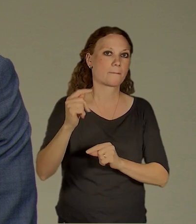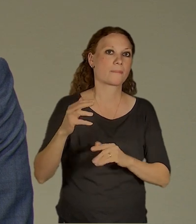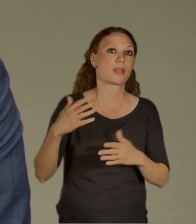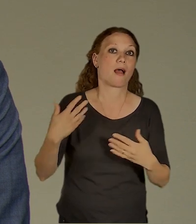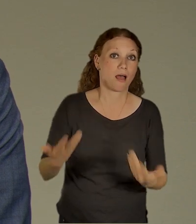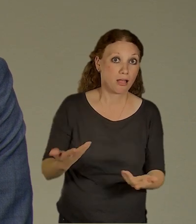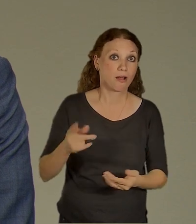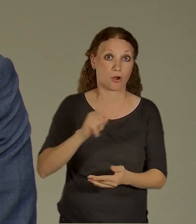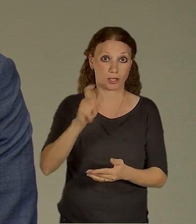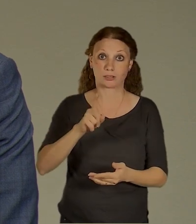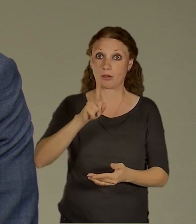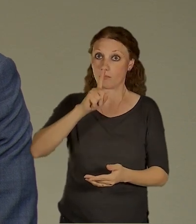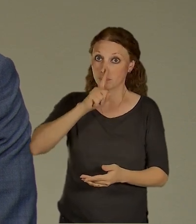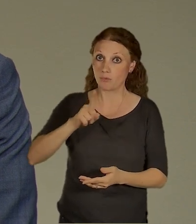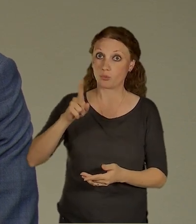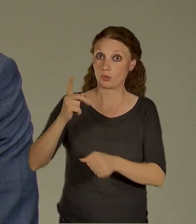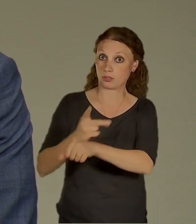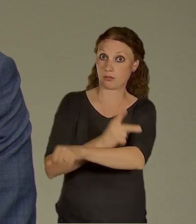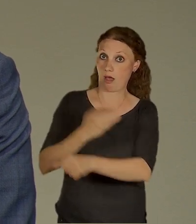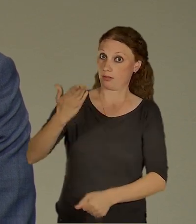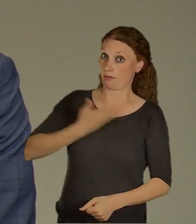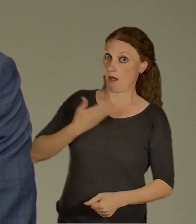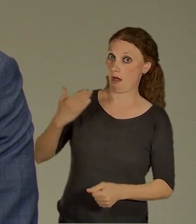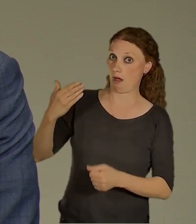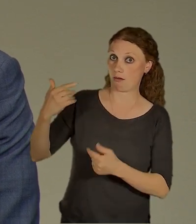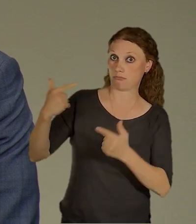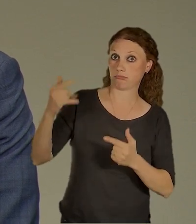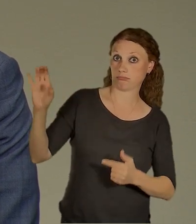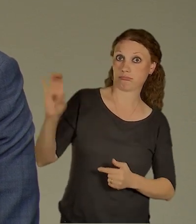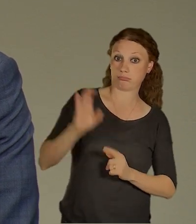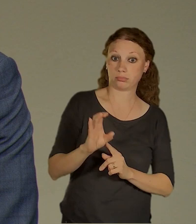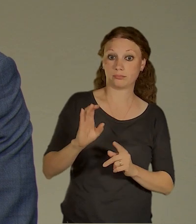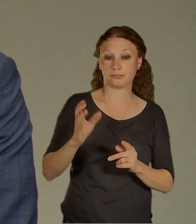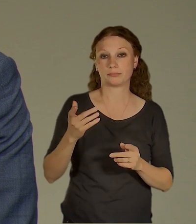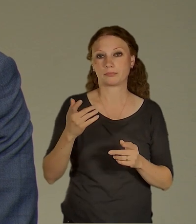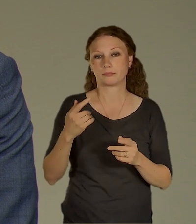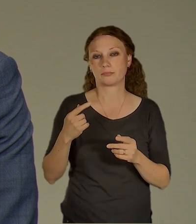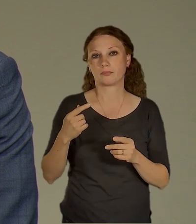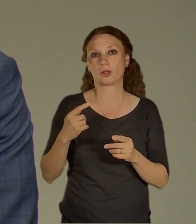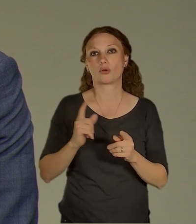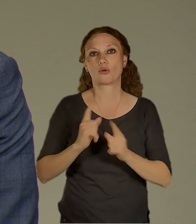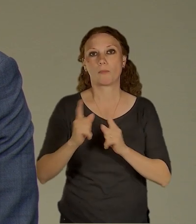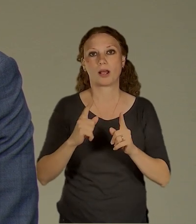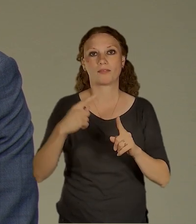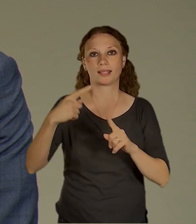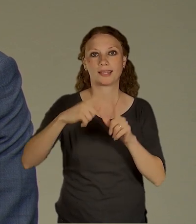bude skutečně chtít přispět na rozvoj těch dopravních terminálů, který, jak tady už padlo, bude asi